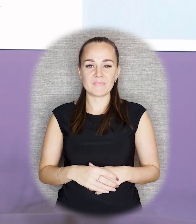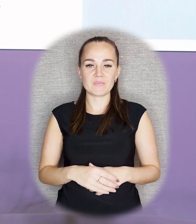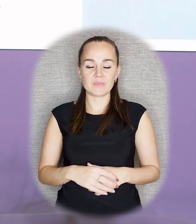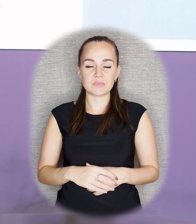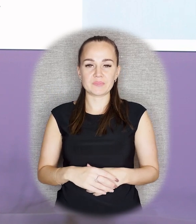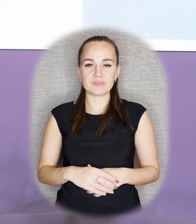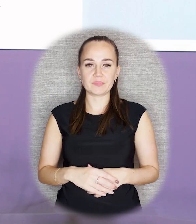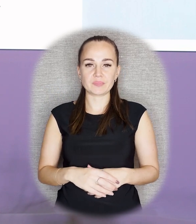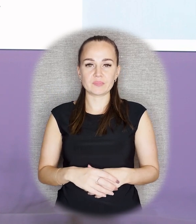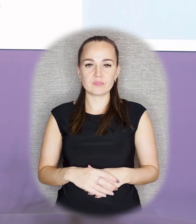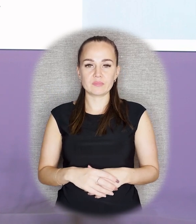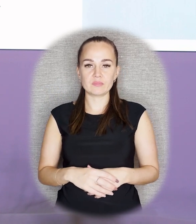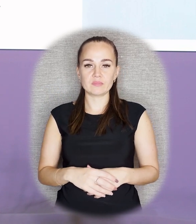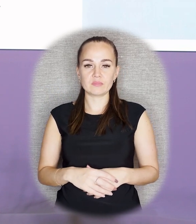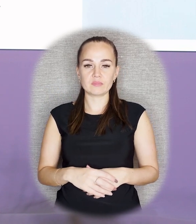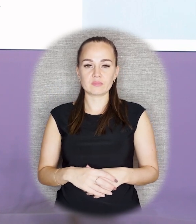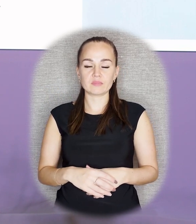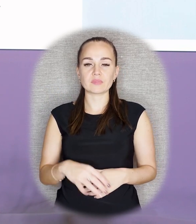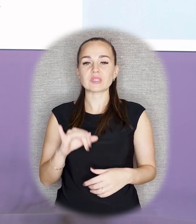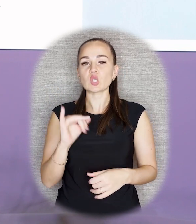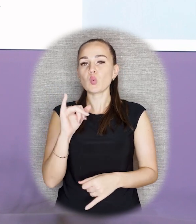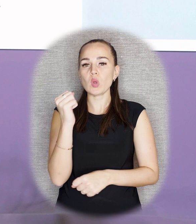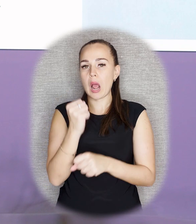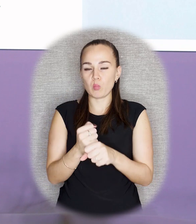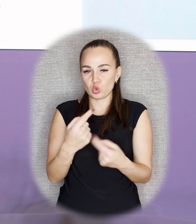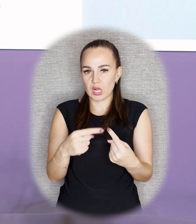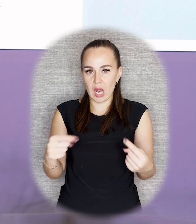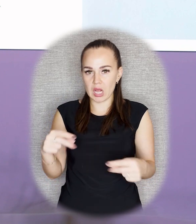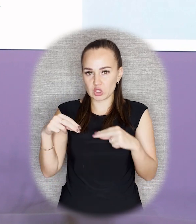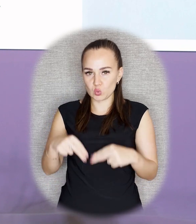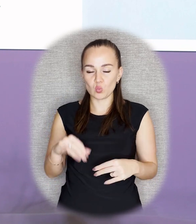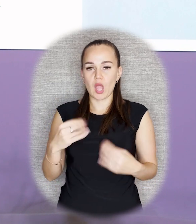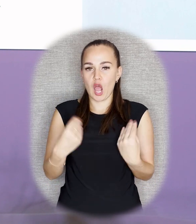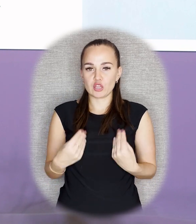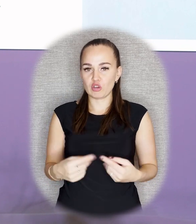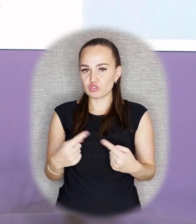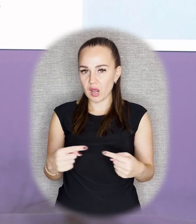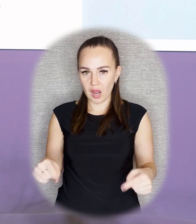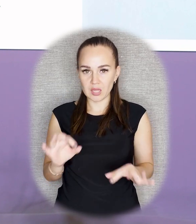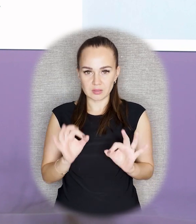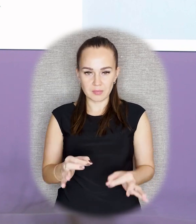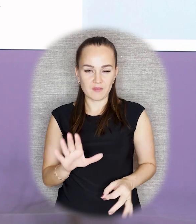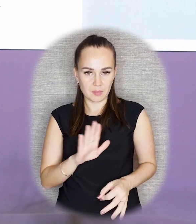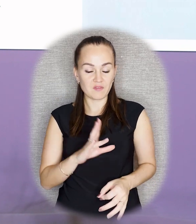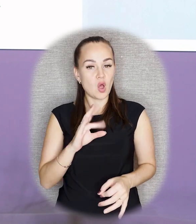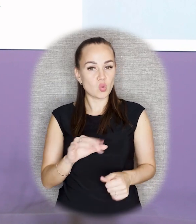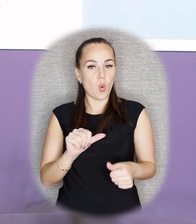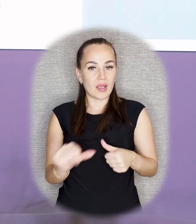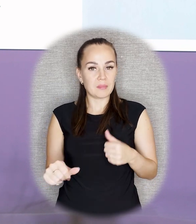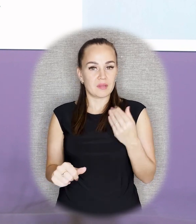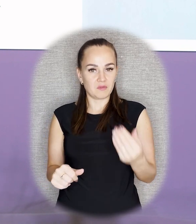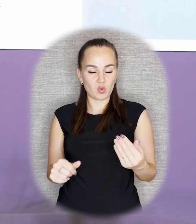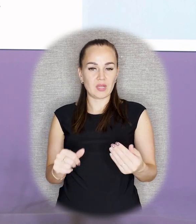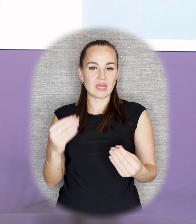понятно, что рабочие занимаются совершенно разным трудом и могут быть одеты по-разному, но именно эти